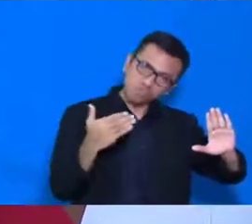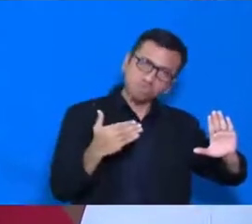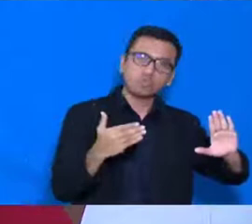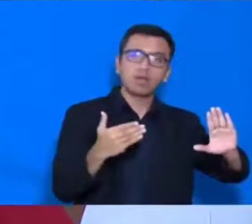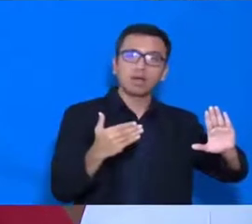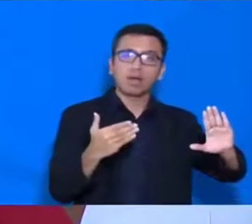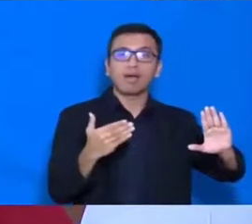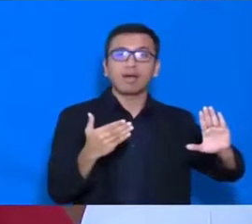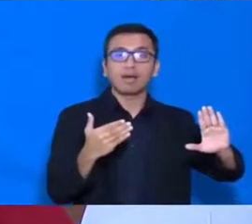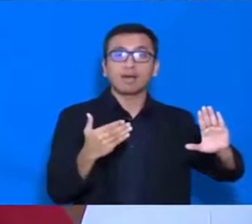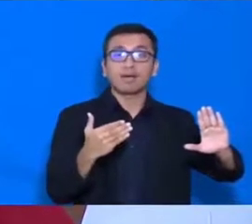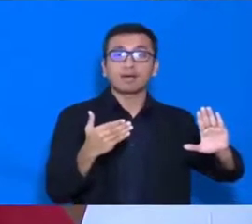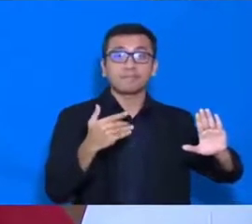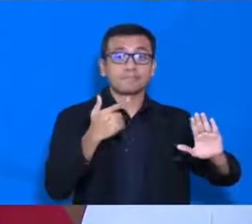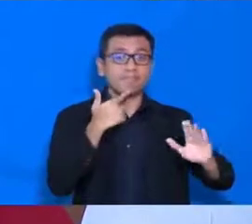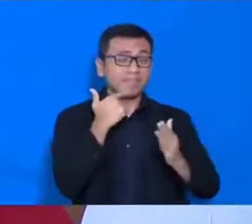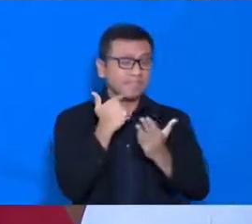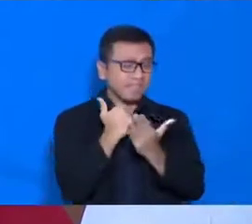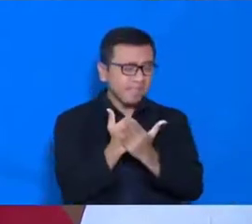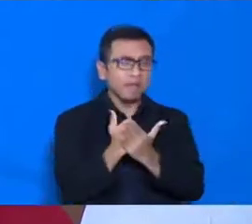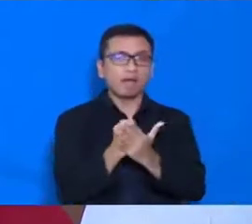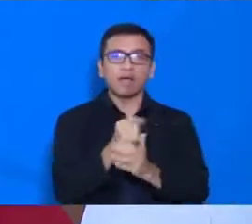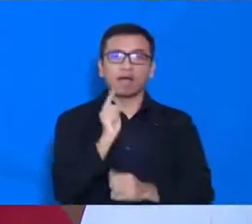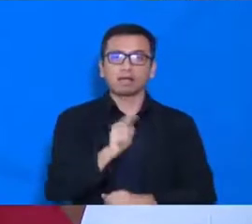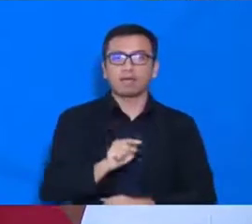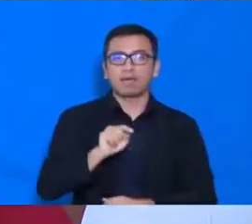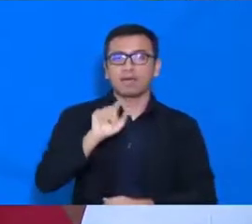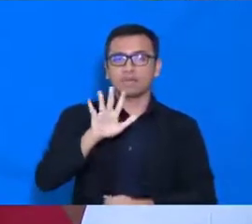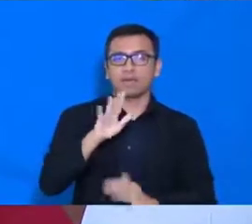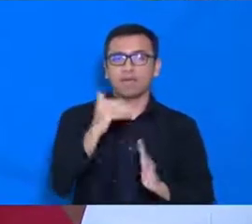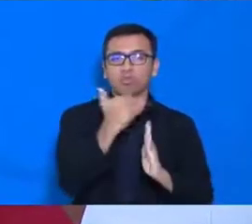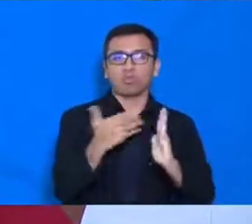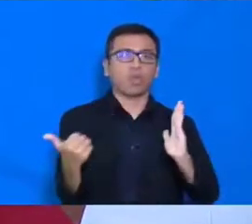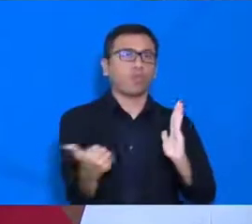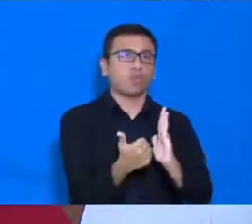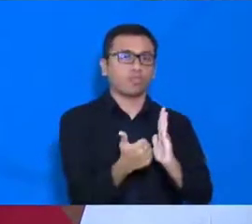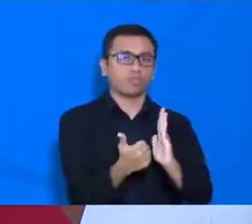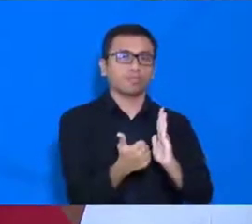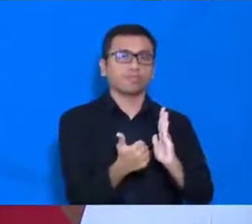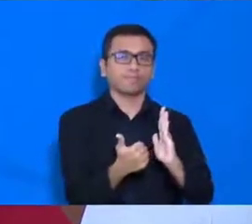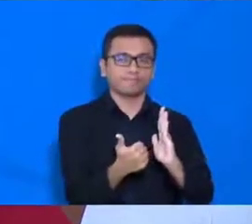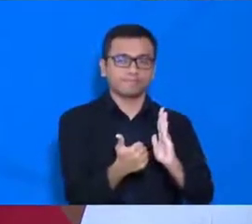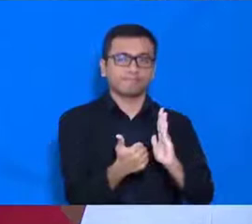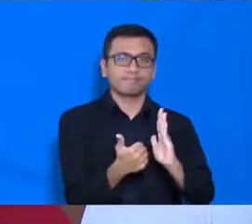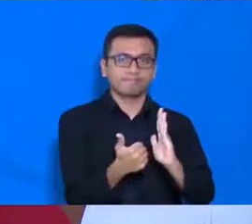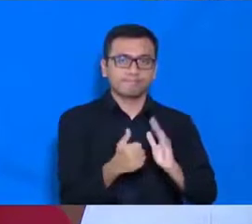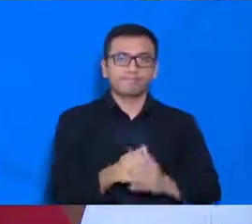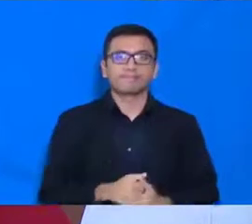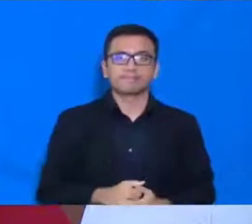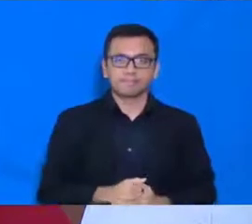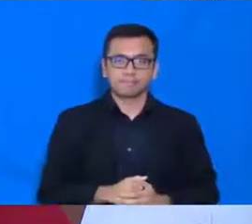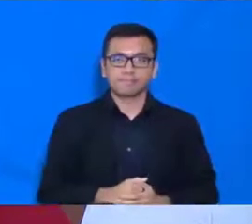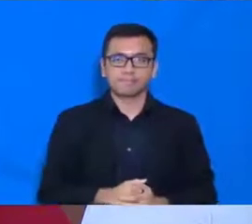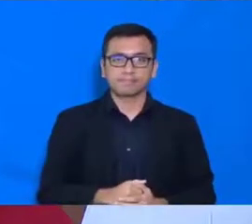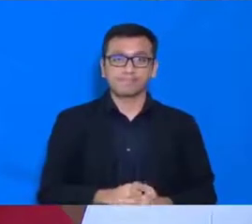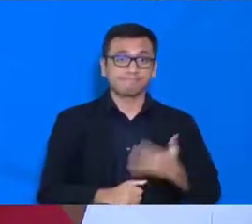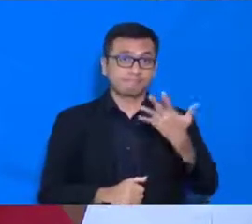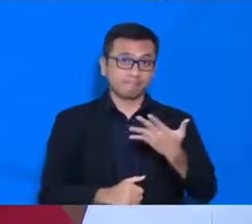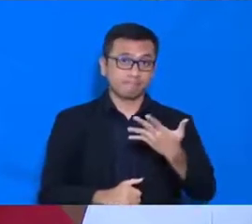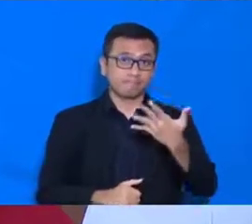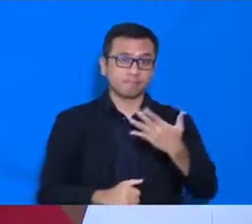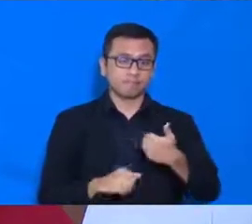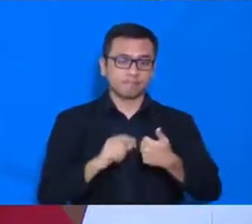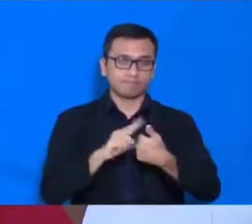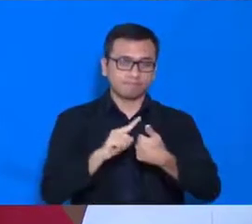kembali, lima hal kedisiplinan yang harus dilakukan. yaitu pertama,